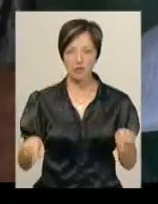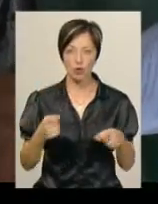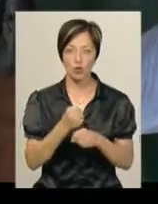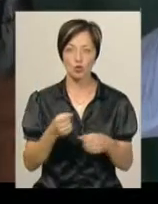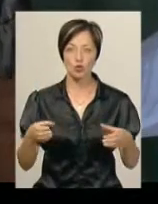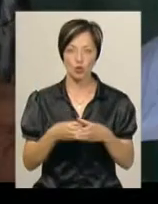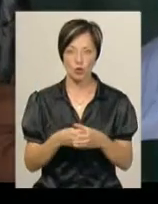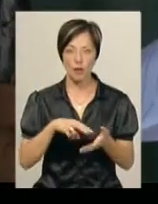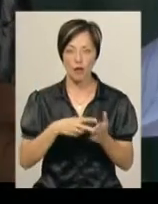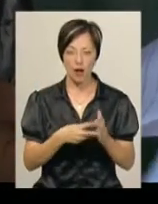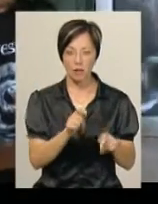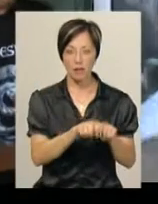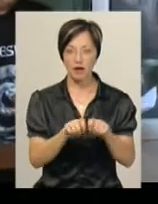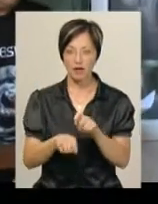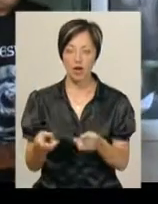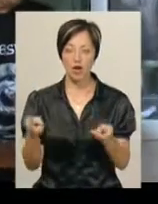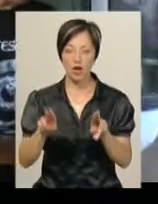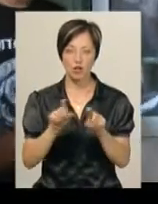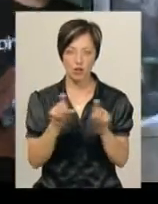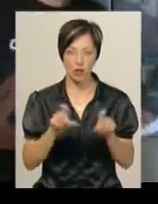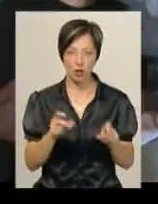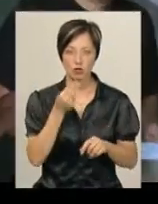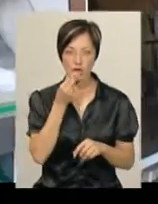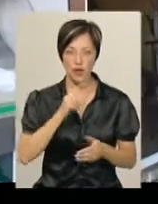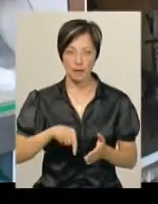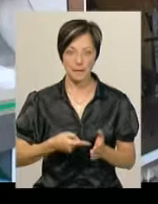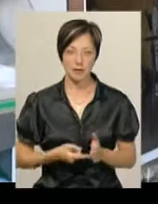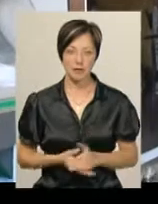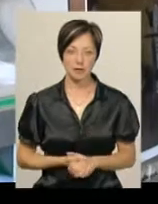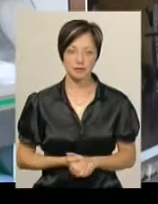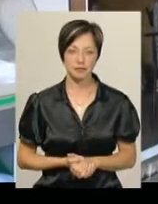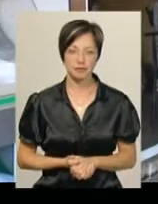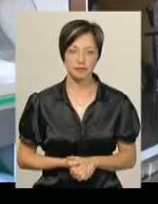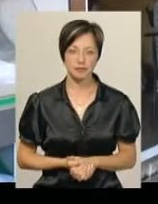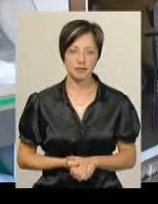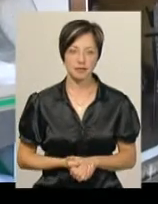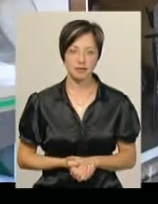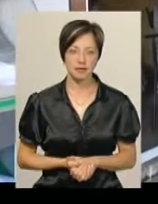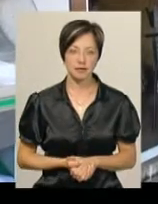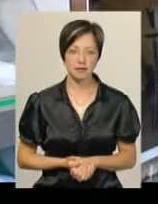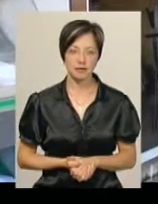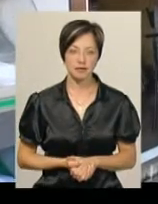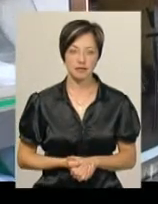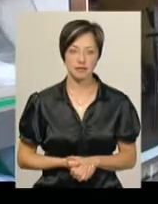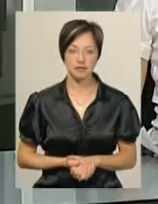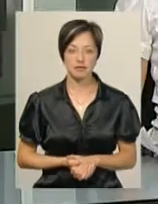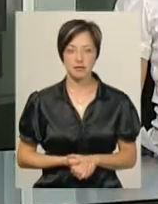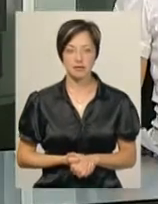робочу групу, яка планово перевірить решту закладів харчування міста. Ірина Хиж, Олександр Горішевський, Новини, Поділля, Центр.